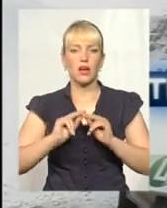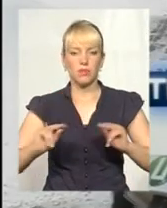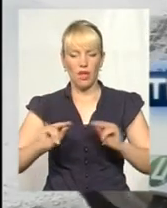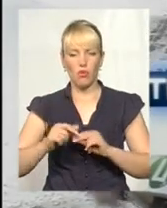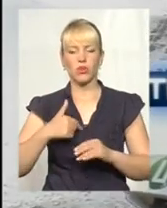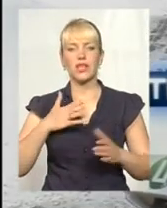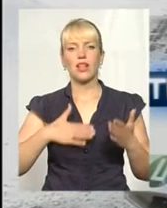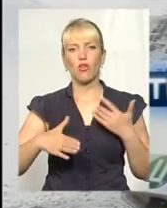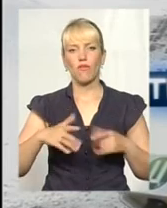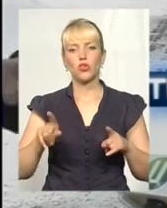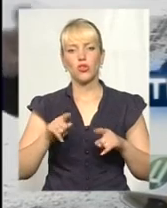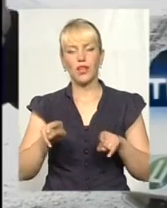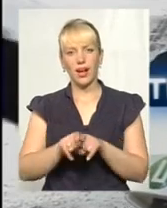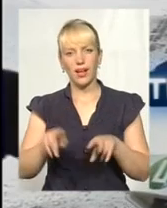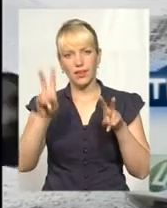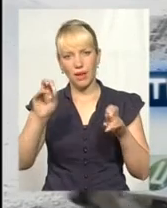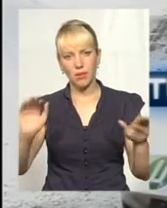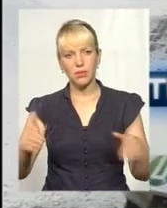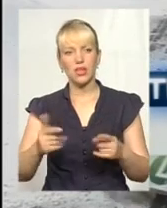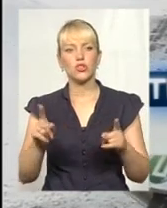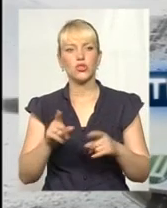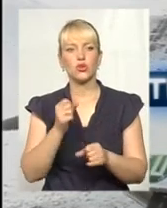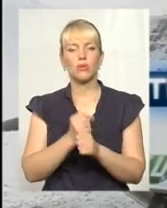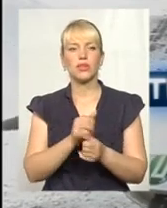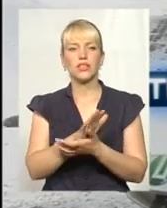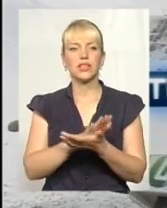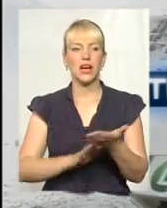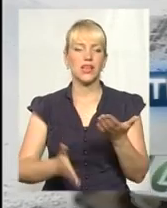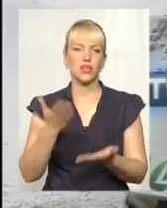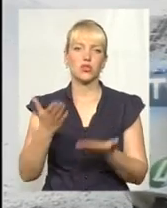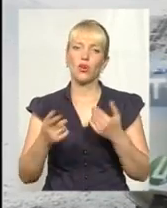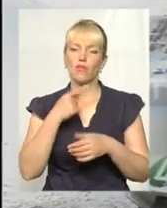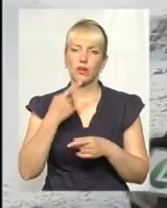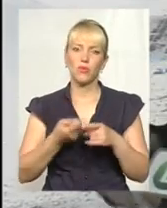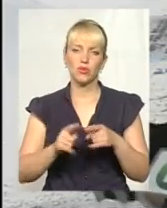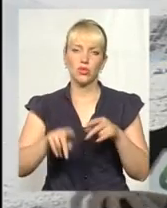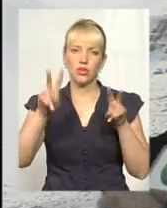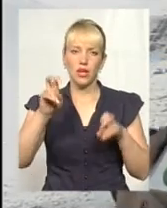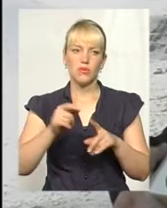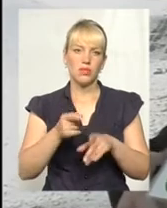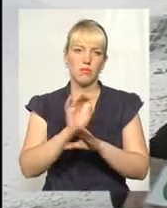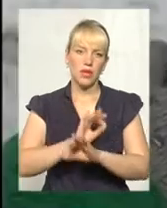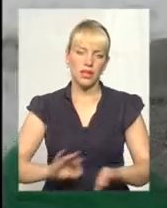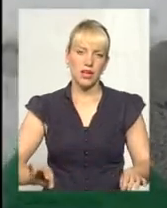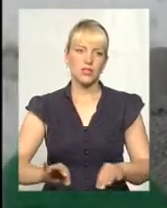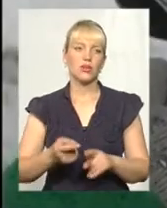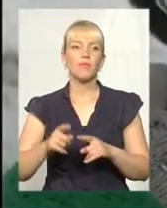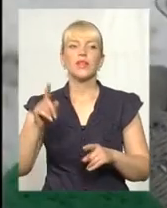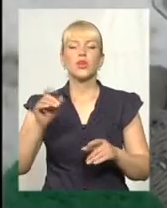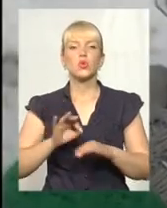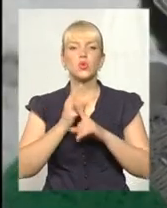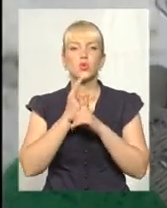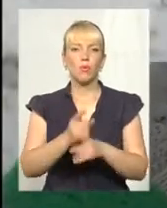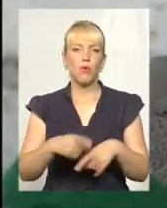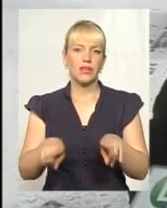піднялася, тому що дійсно, що їм робити далі. Якщо вже заговорили про цю тему, це дуже прекрасно і чудово. Супровід таких